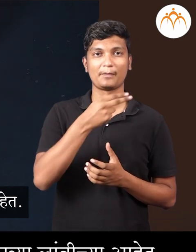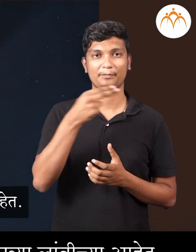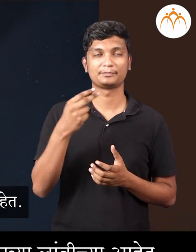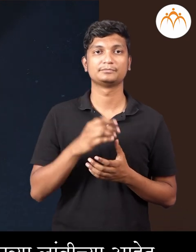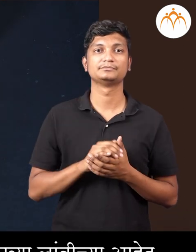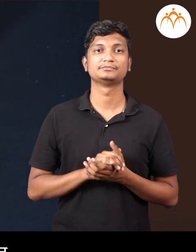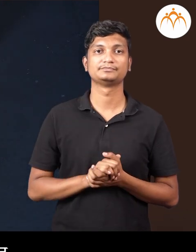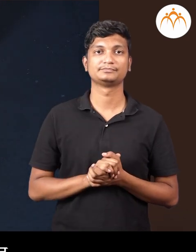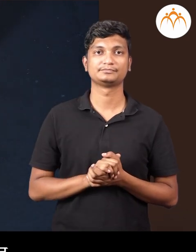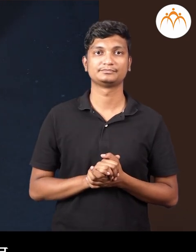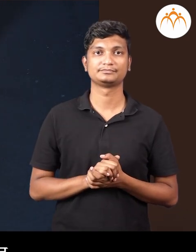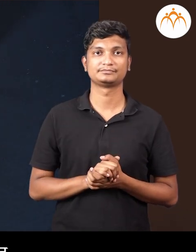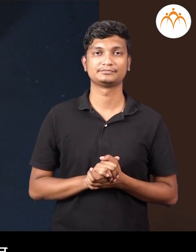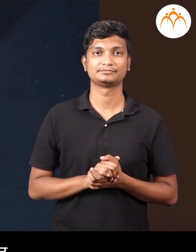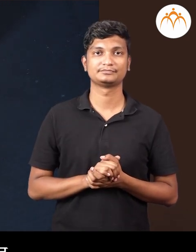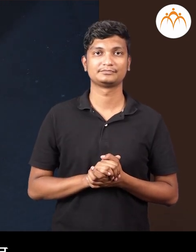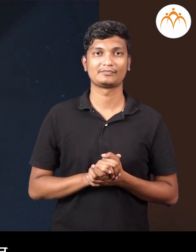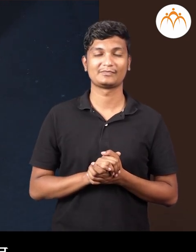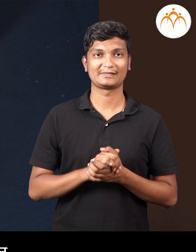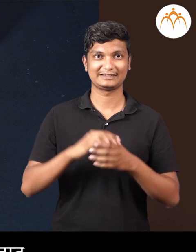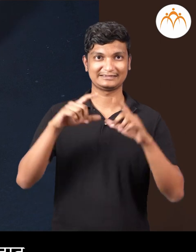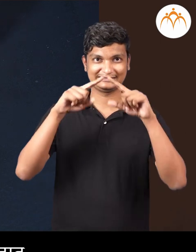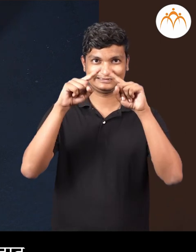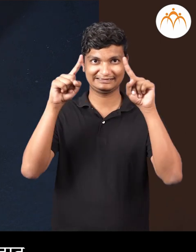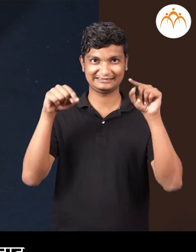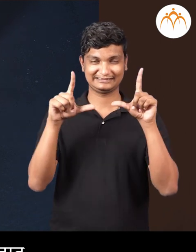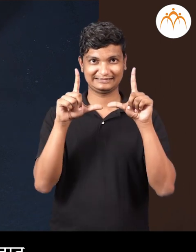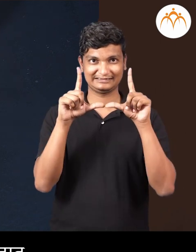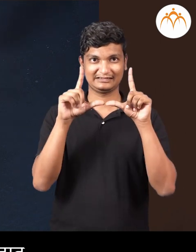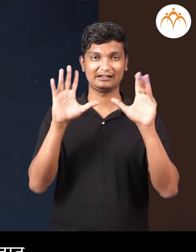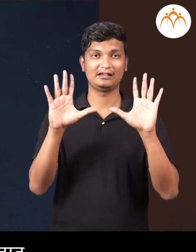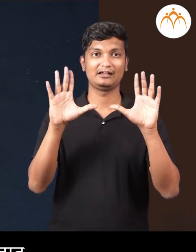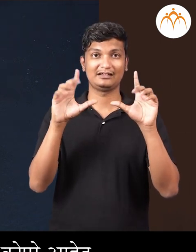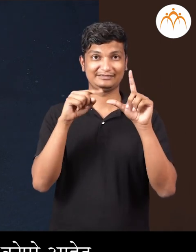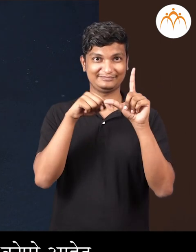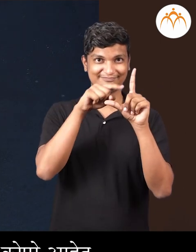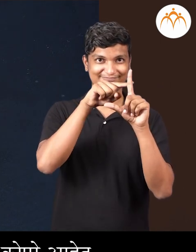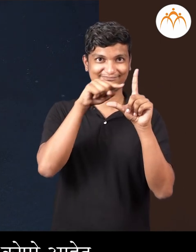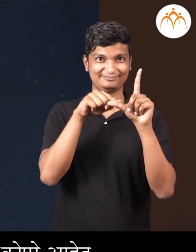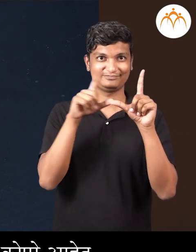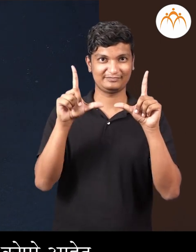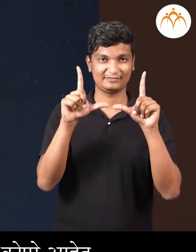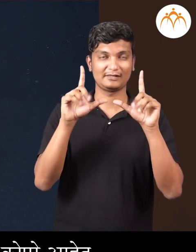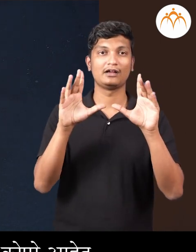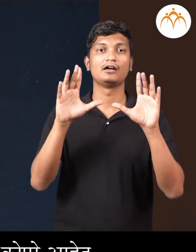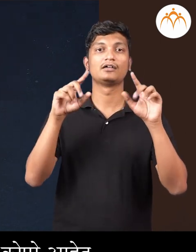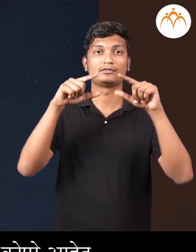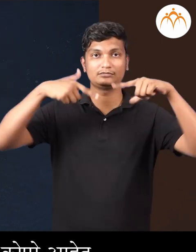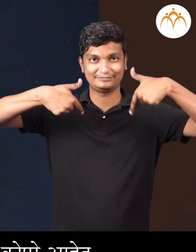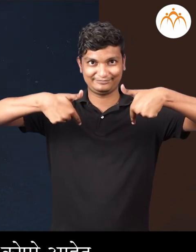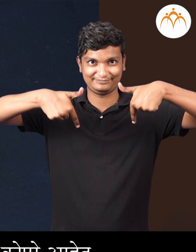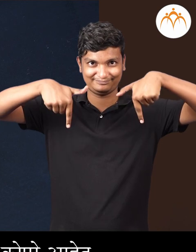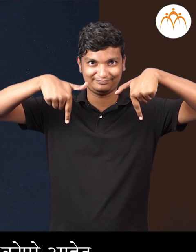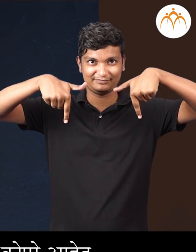ख्यालाम्बीचा आहेत। याला चवरस मंटात। बाजुन्ना कडा पण मंटात। आता हा जहला एक कोप्रा。